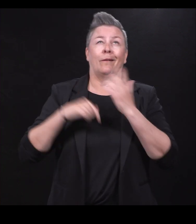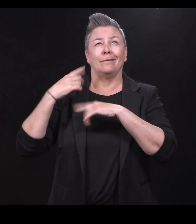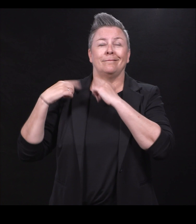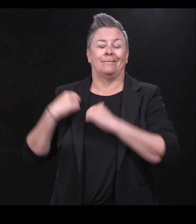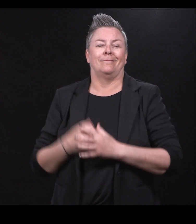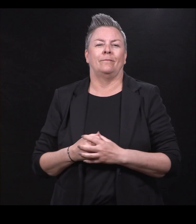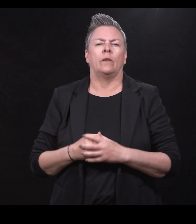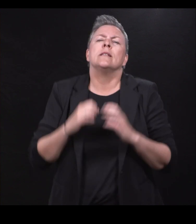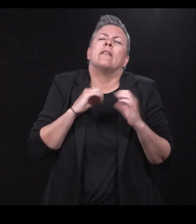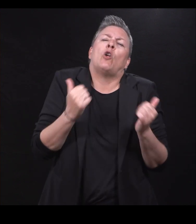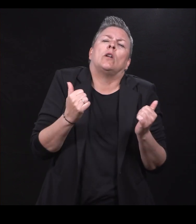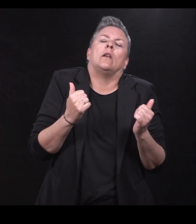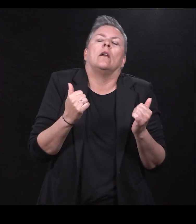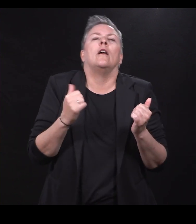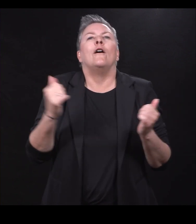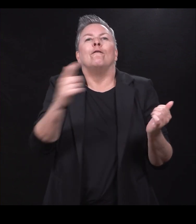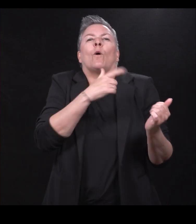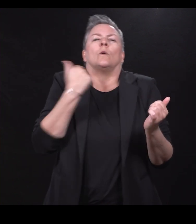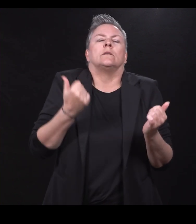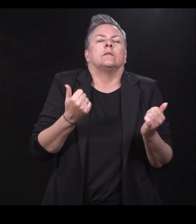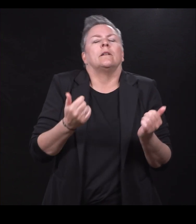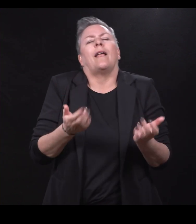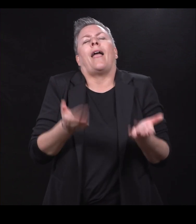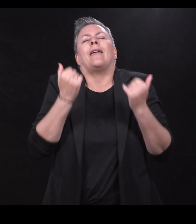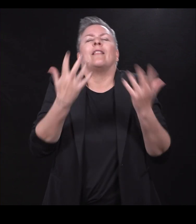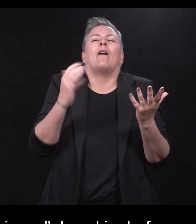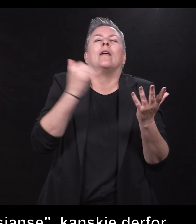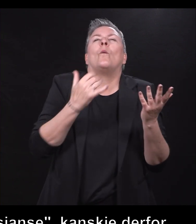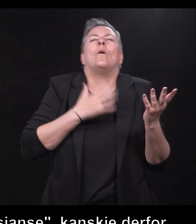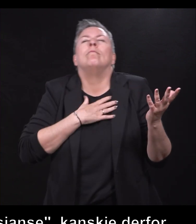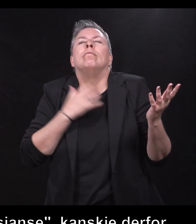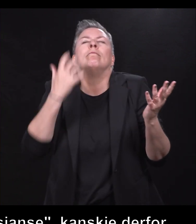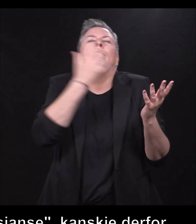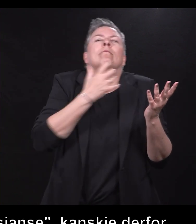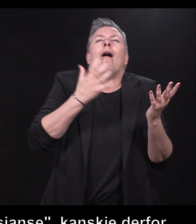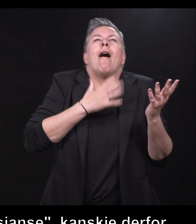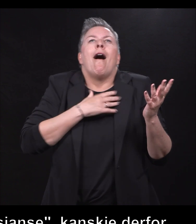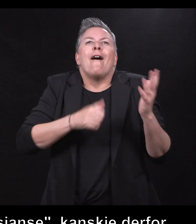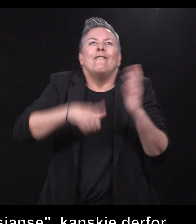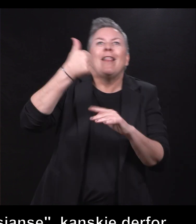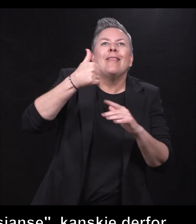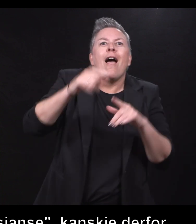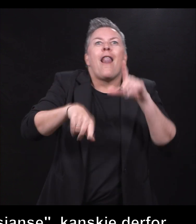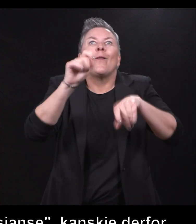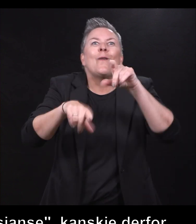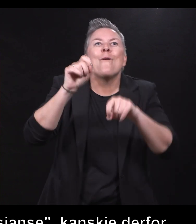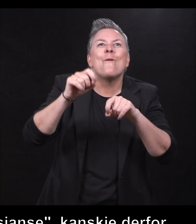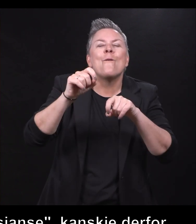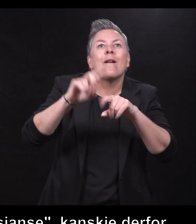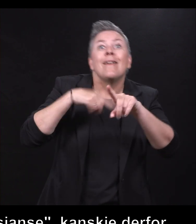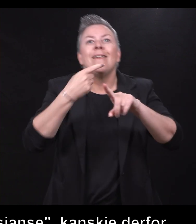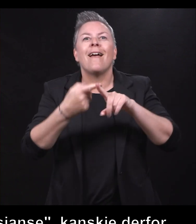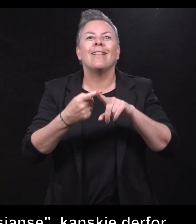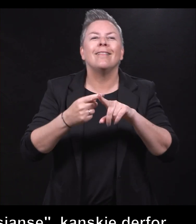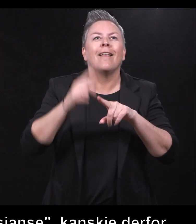Selvsagt for oss så er det den enkle utgaven av det. Er det drømmen om å vinne Lottogevinst? Som gjeng kan bidra til